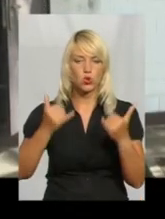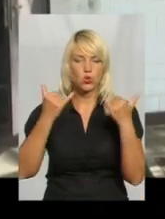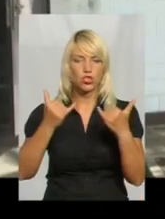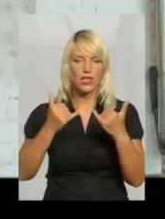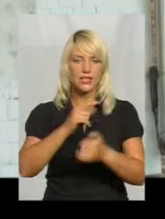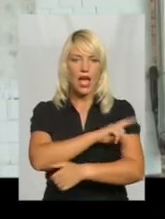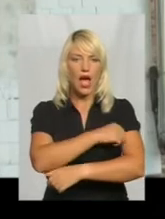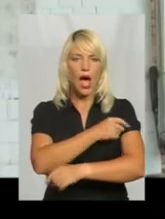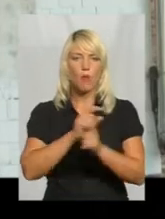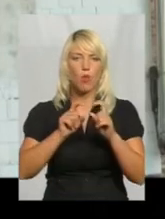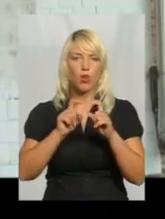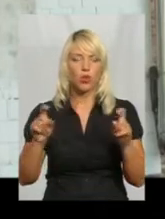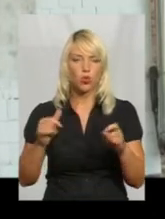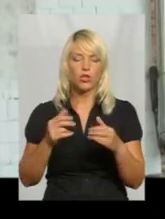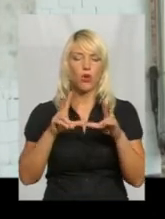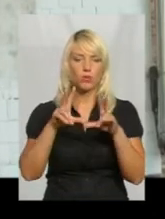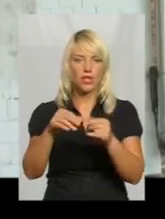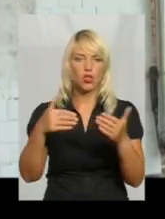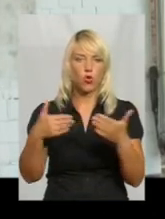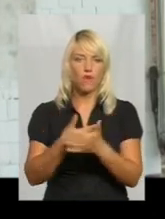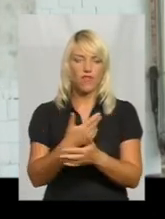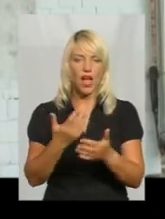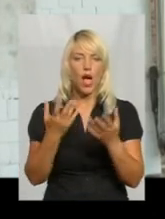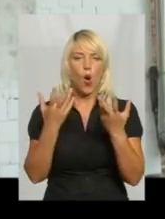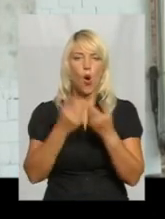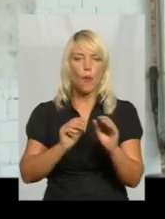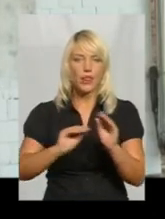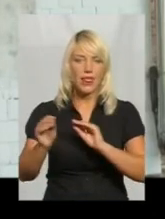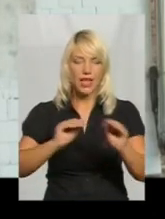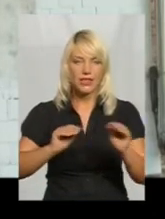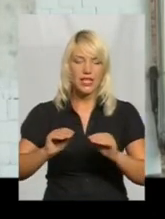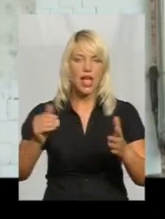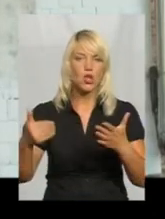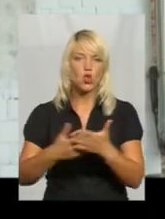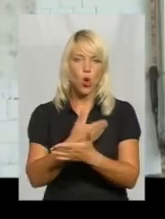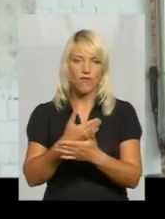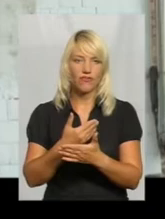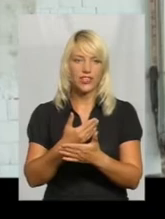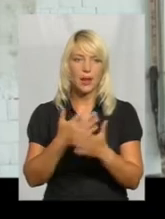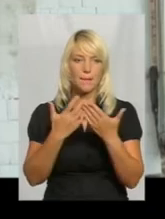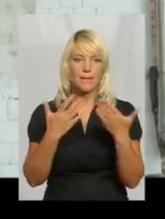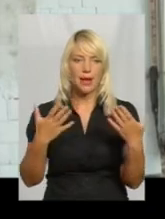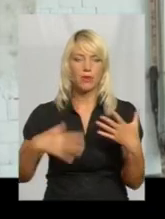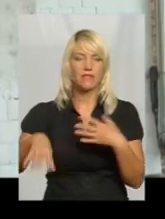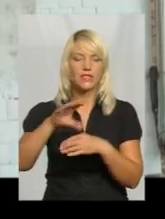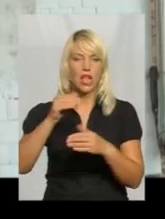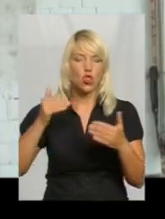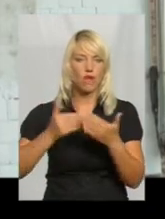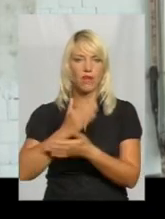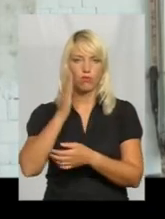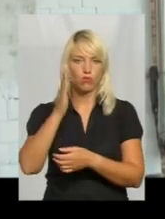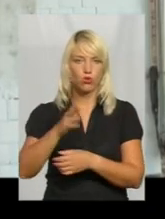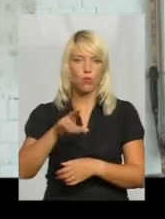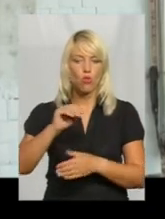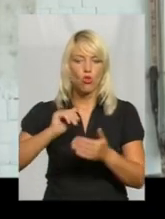амбулаторії. Обіцяють нове обладнання, нове, ну все буде нове, по-новому.